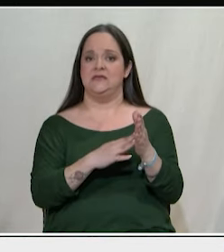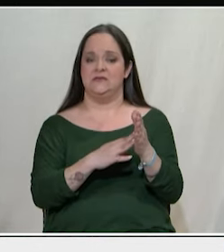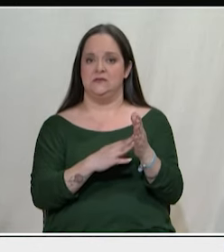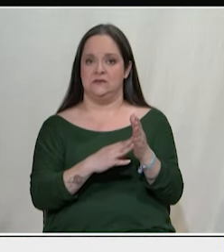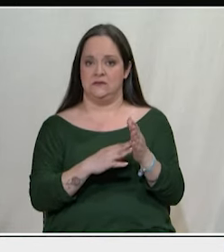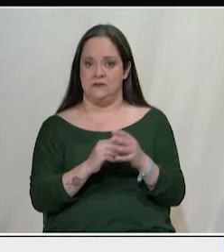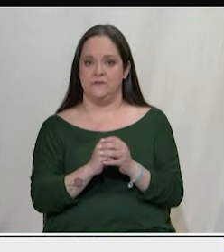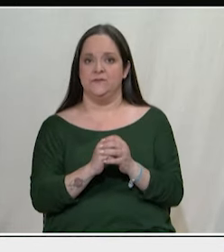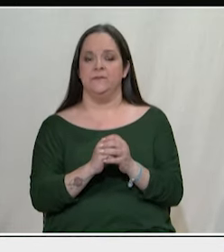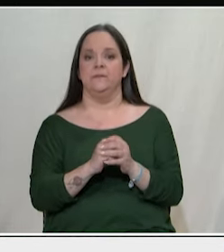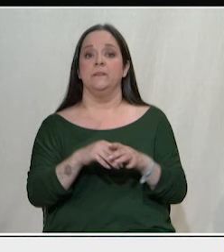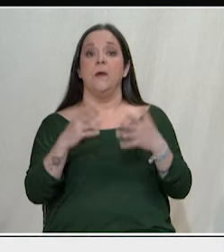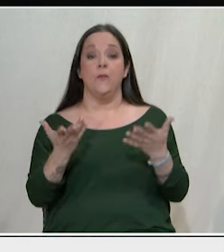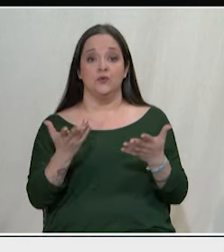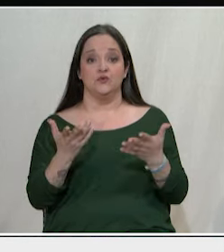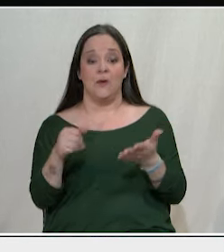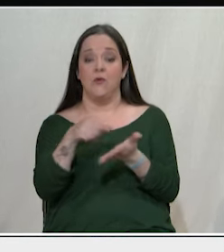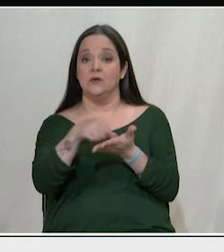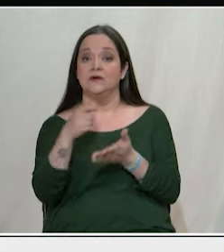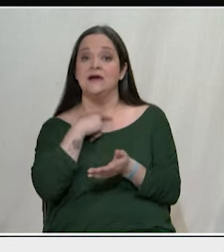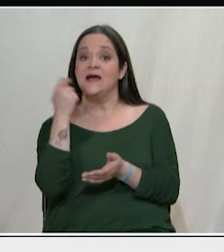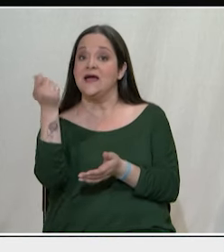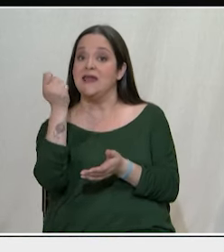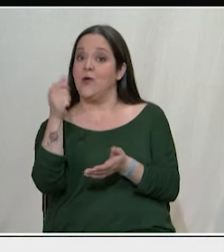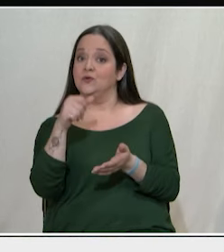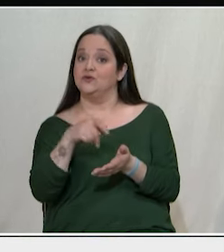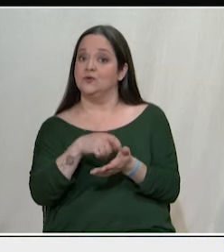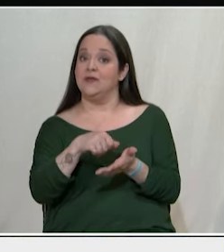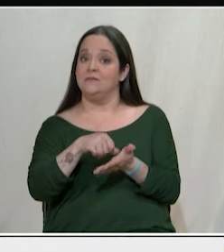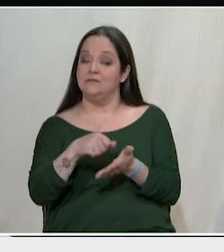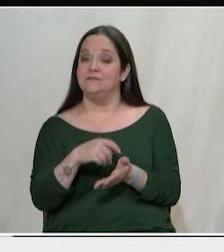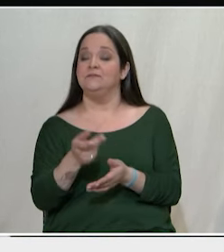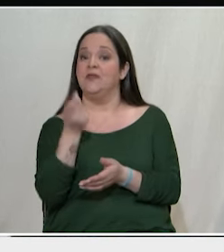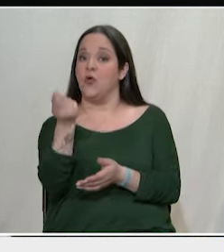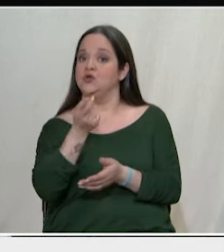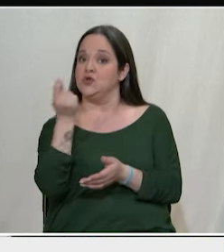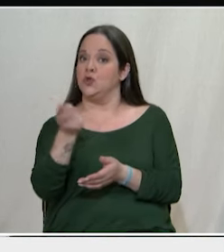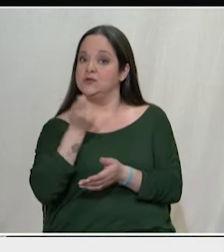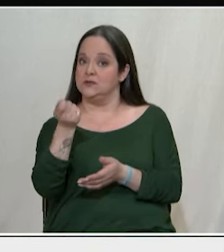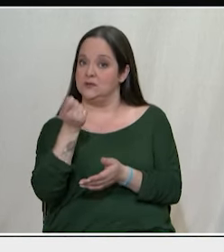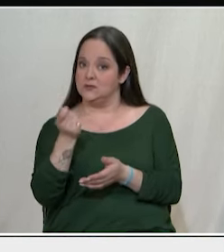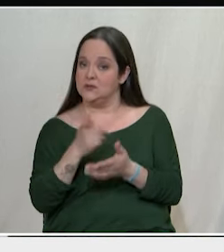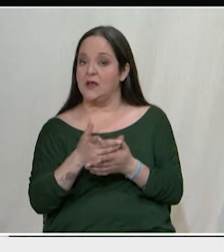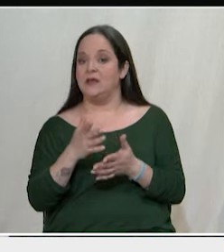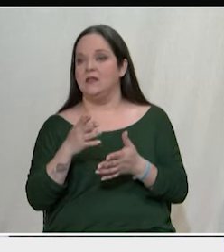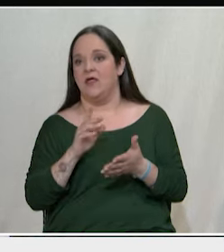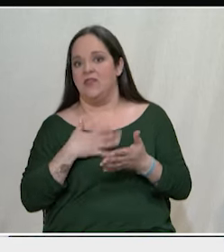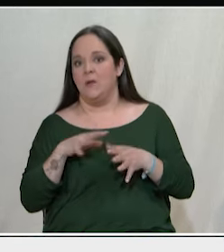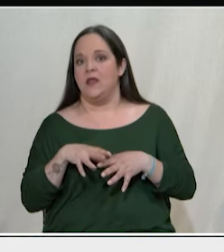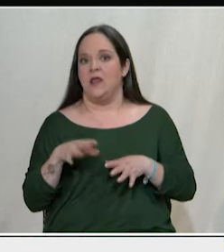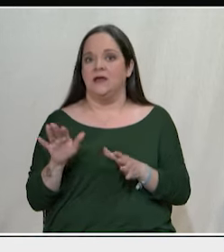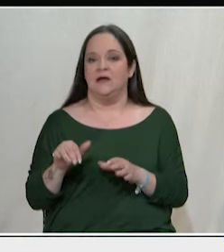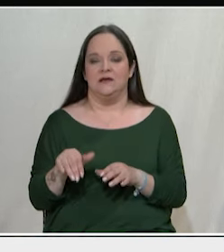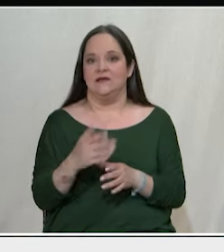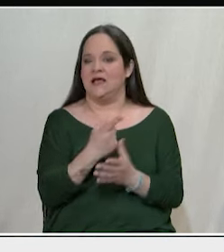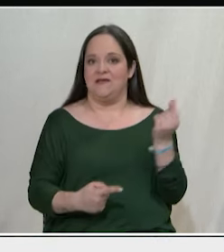Κόβοντας από την αποπληρωμή του χρέους που πρέπει να σταματήσουμε να το πληρώνουμε αν θέλουμε να ξεφύγουμε και από το βραχνά της μνημονιακής εποπτείας.